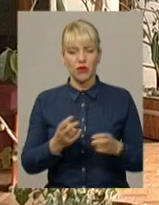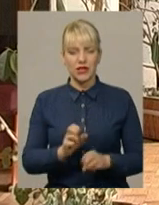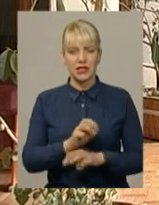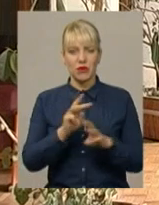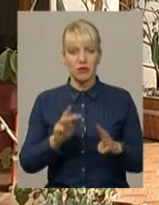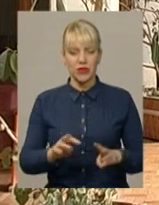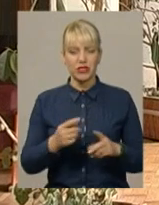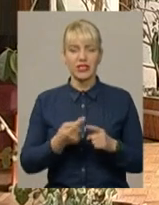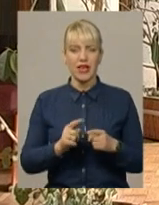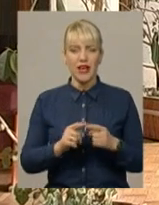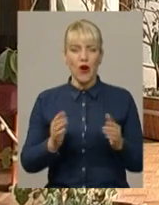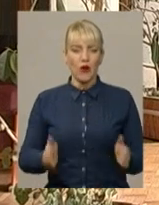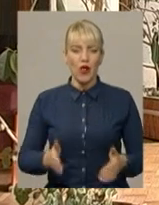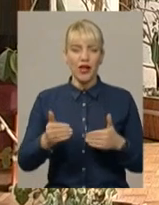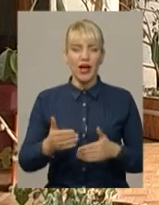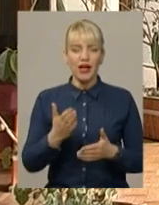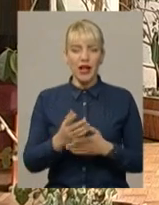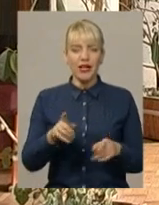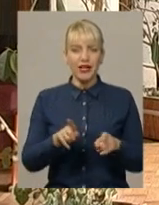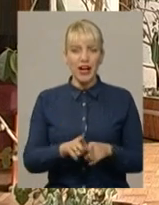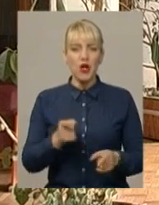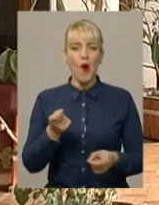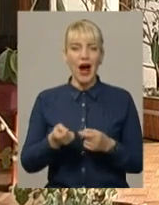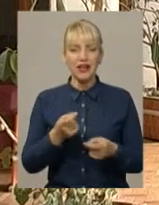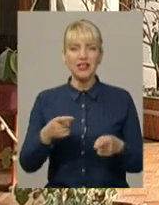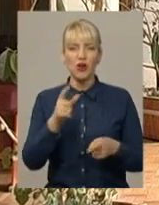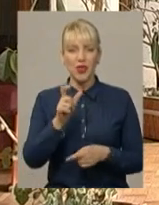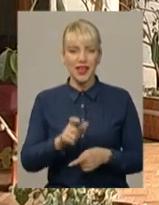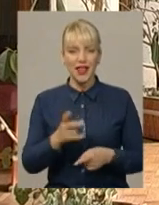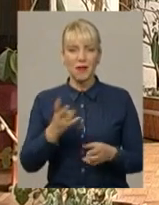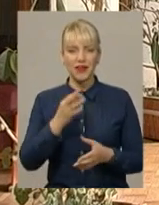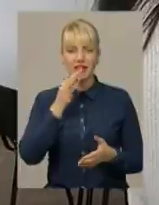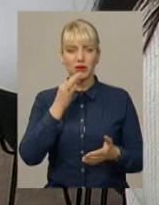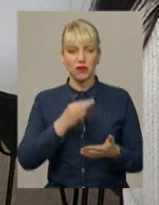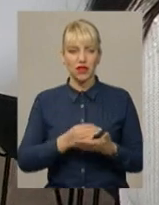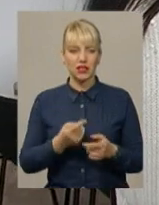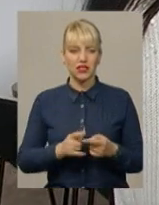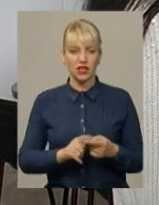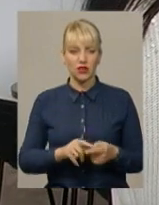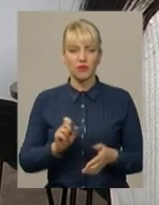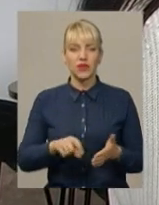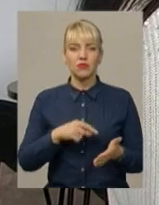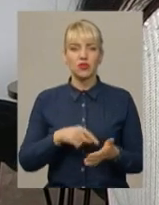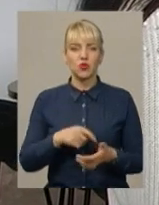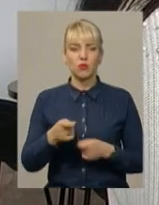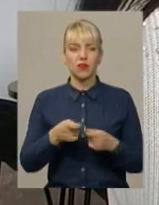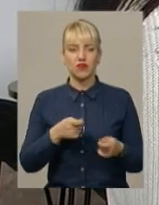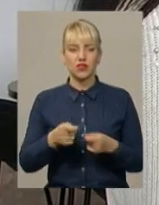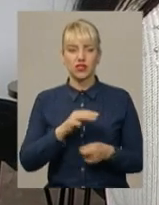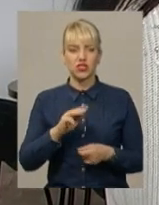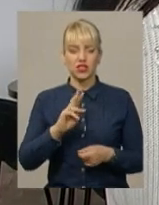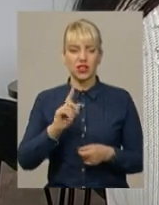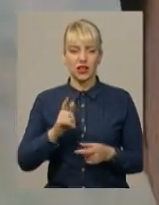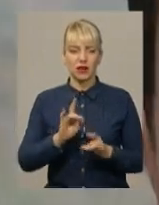контейнер. Але є такий нюанс, що людина, мешканець, повинна відповідати за нього. У міському управлінні житлово-комунального